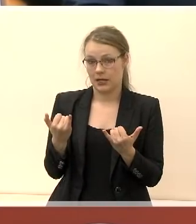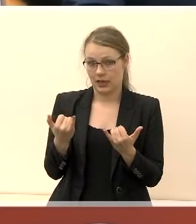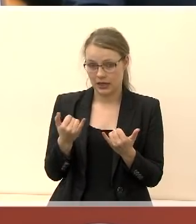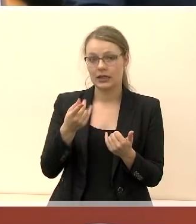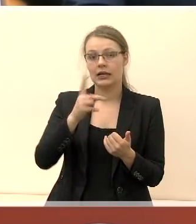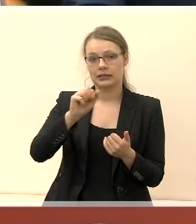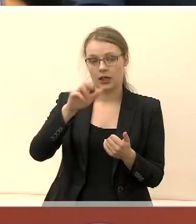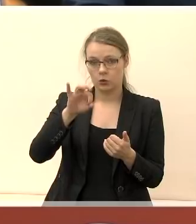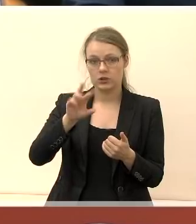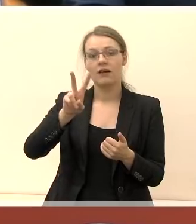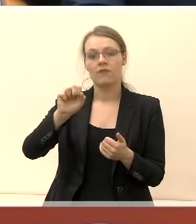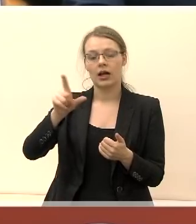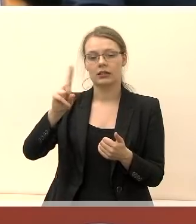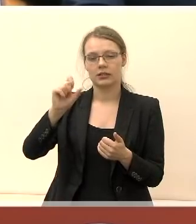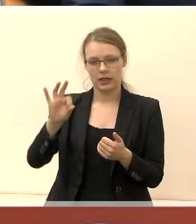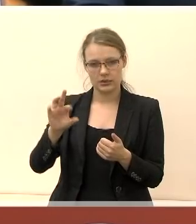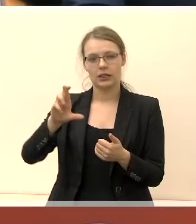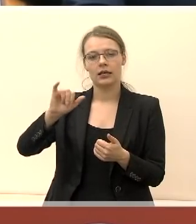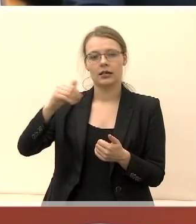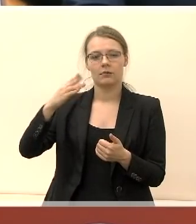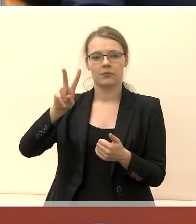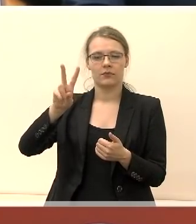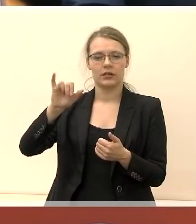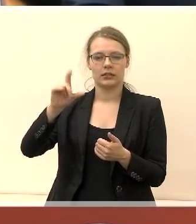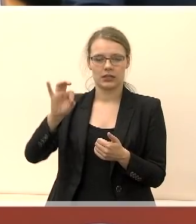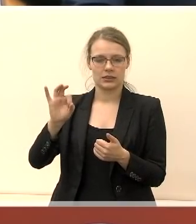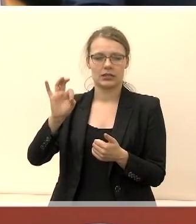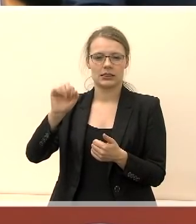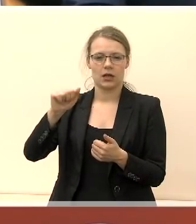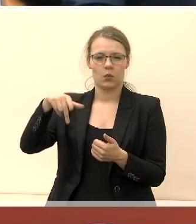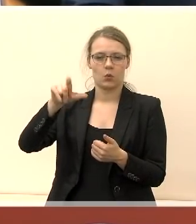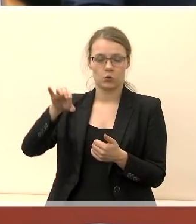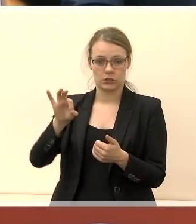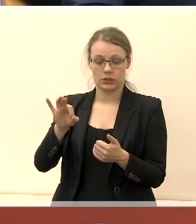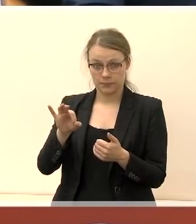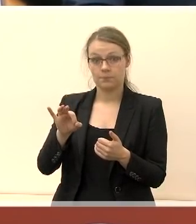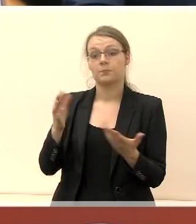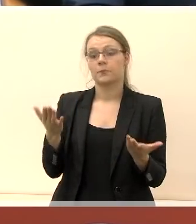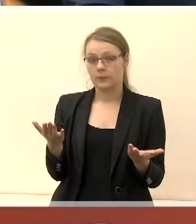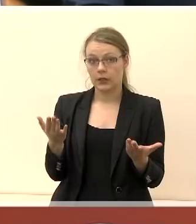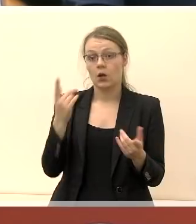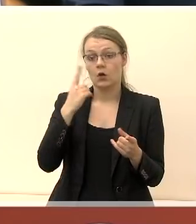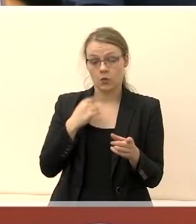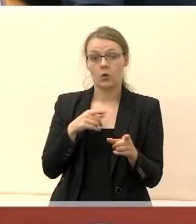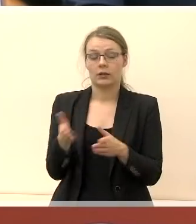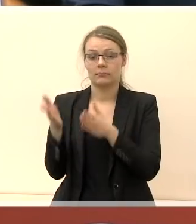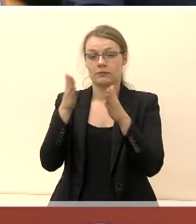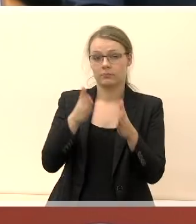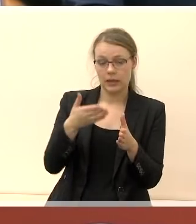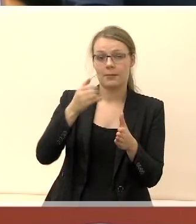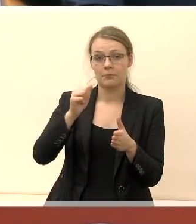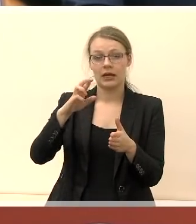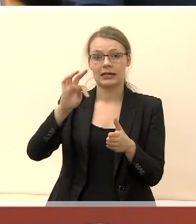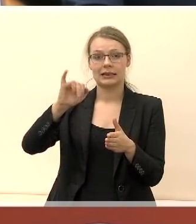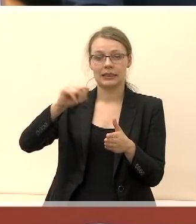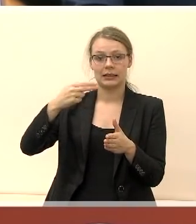Martinkevičius, Valdas Bakierskas, Rimdindas Rubonaučius, Saulius Iškevičius. Noriu apsistoti prie Darius Martinkevičius, tai yra pavyzdys,